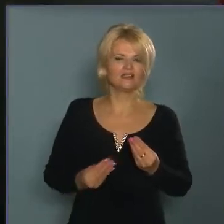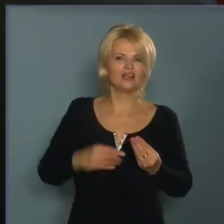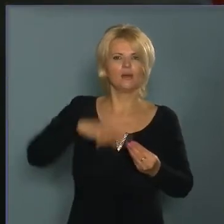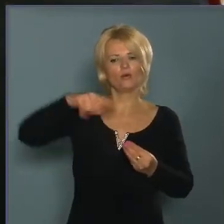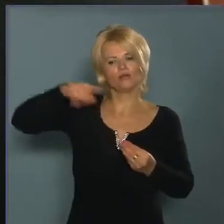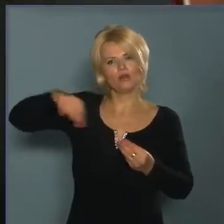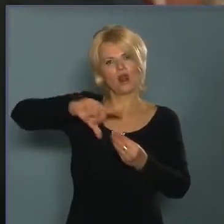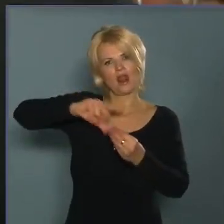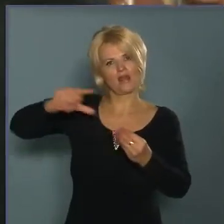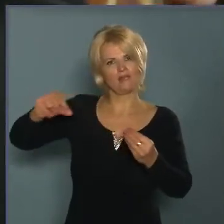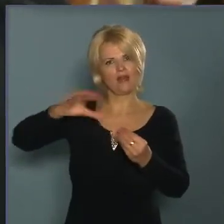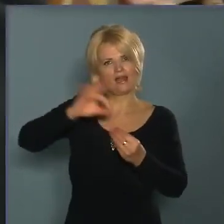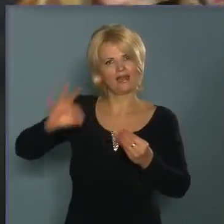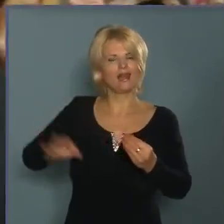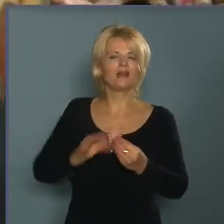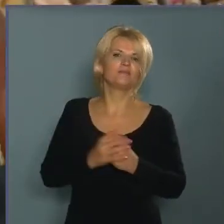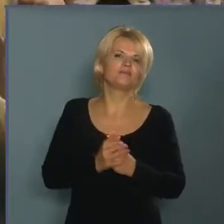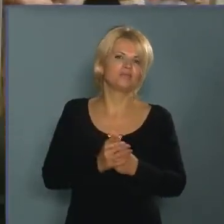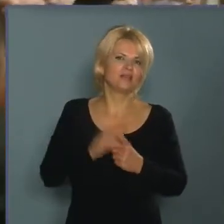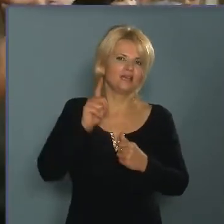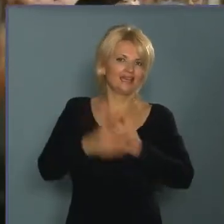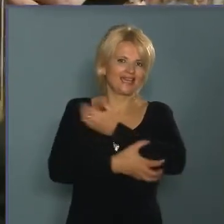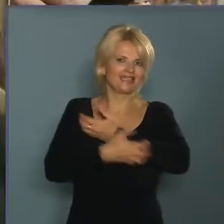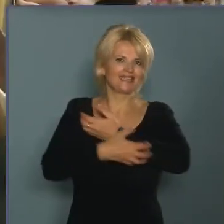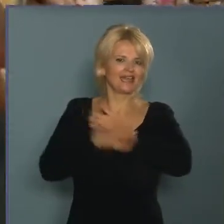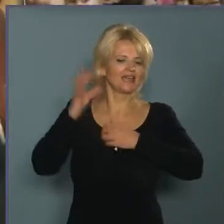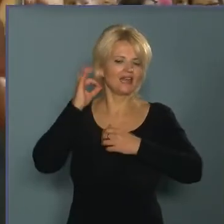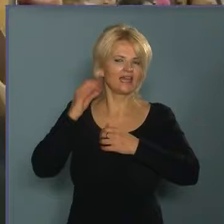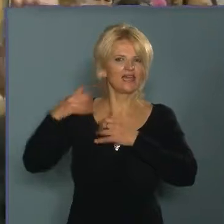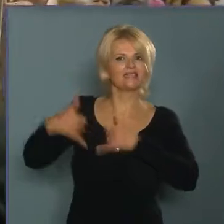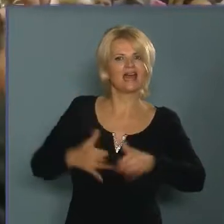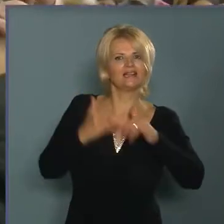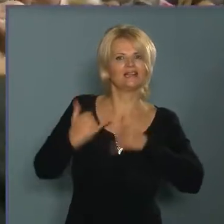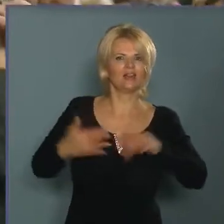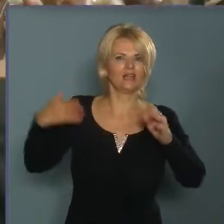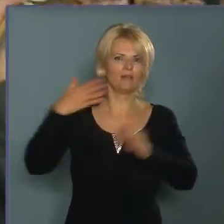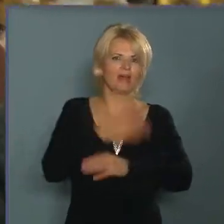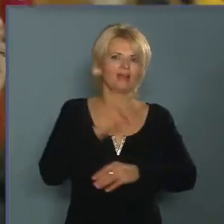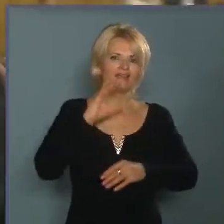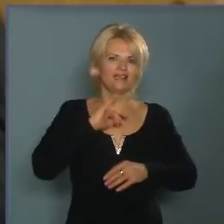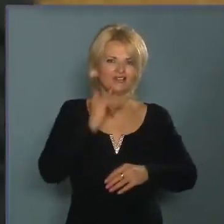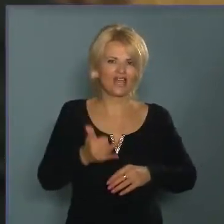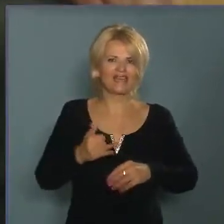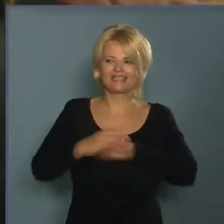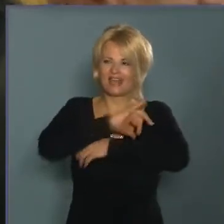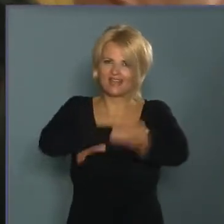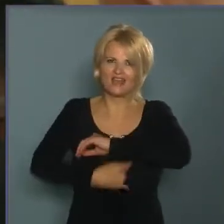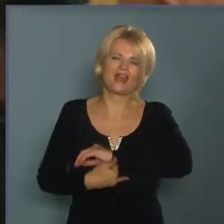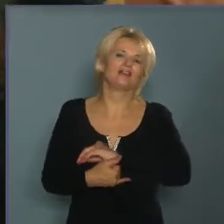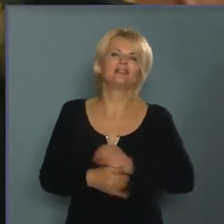annak deep dread. Érek a hiszen, én visszél nagyben megistünk.